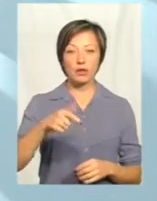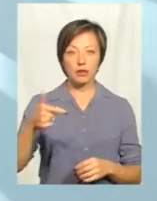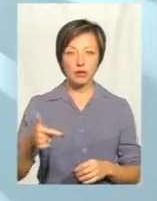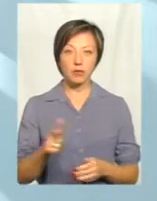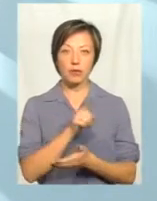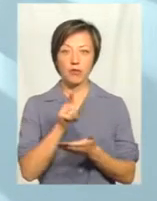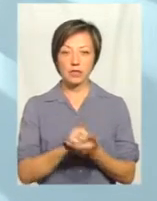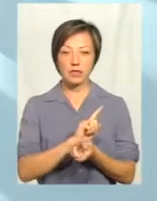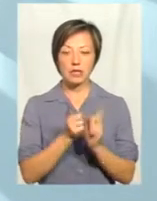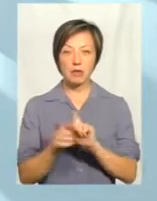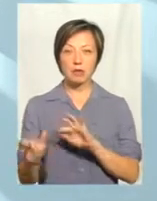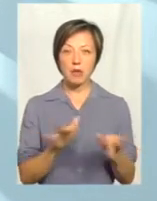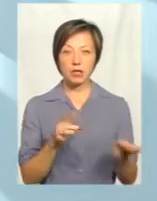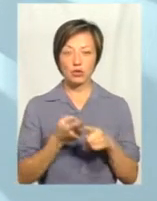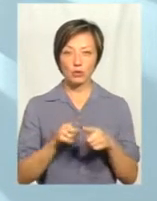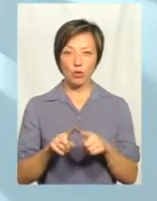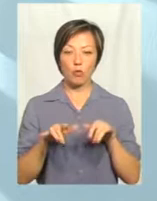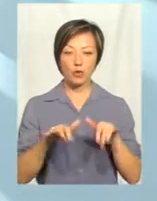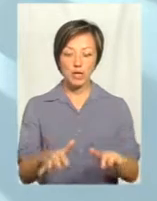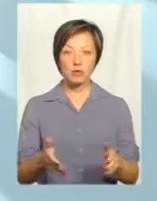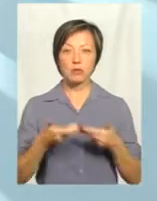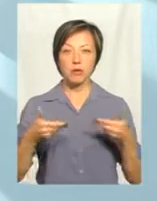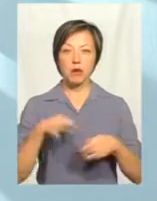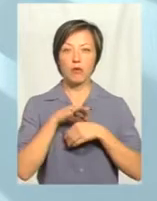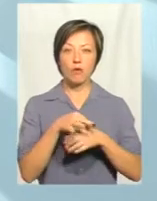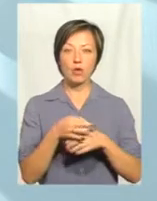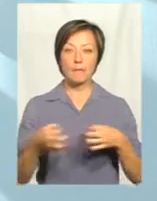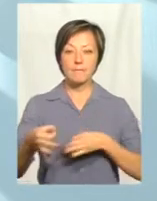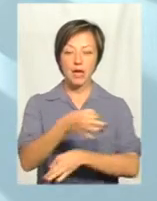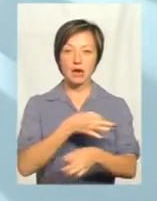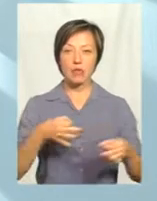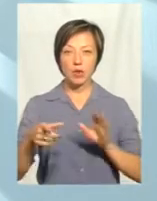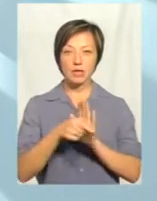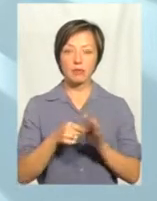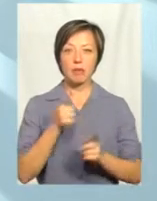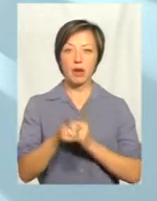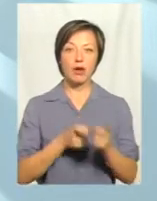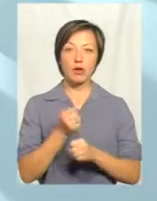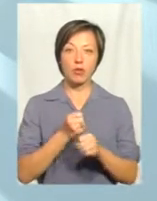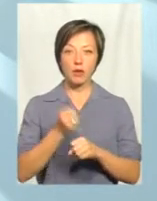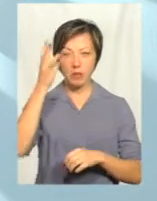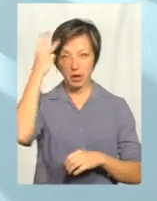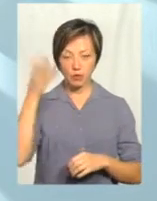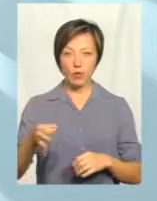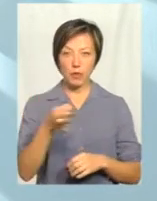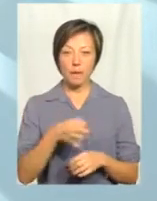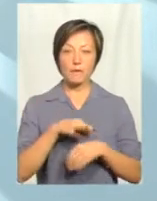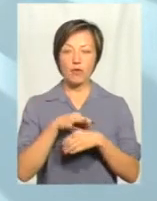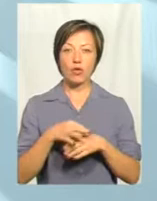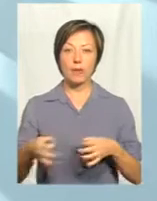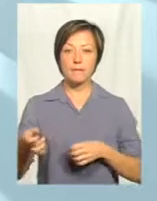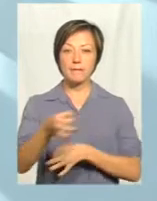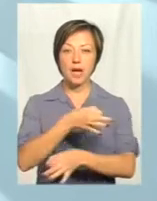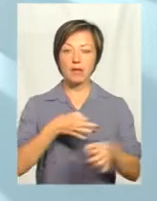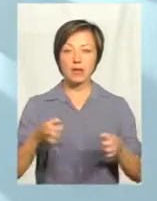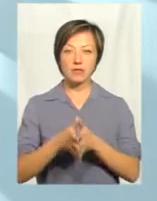повинні стати менеджерами даного процесу. Ми проводили перемовини із переробниками, які є в Хмельницькій області, ми проводили перемовини